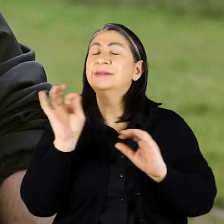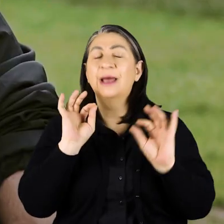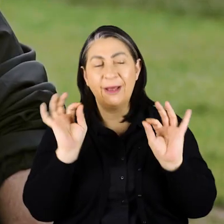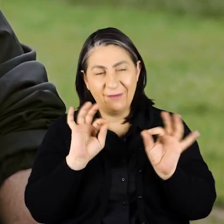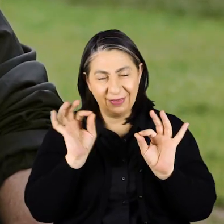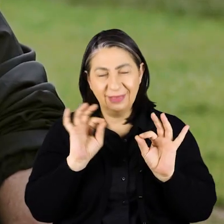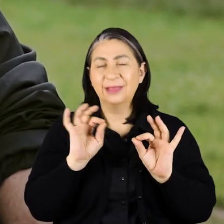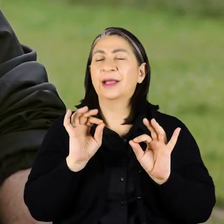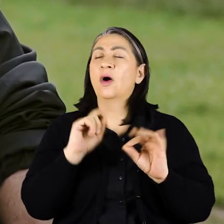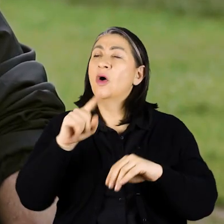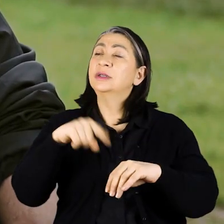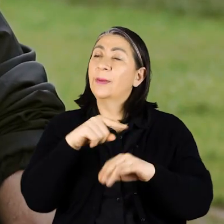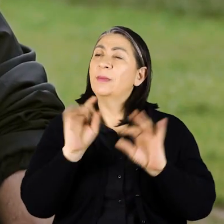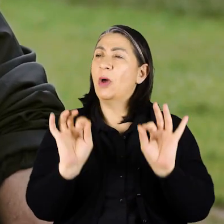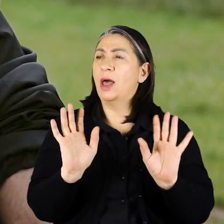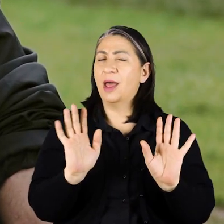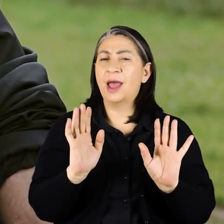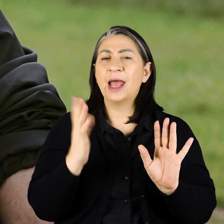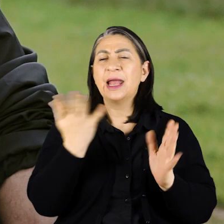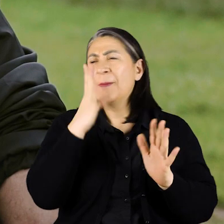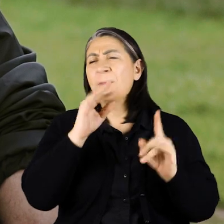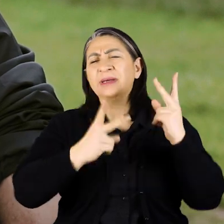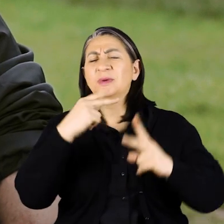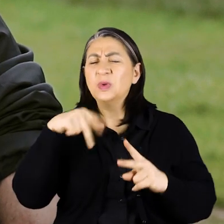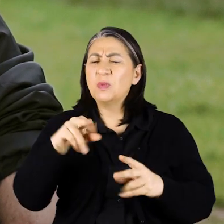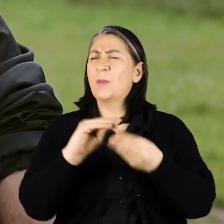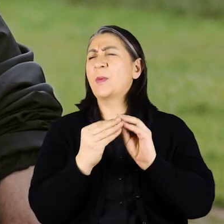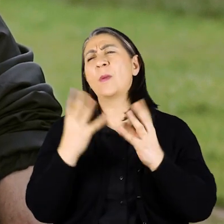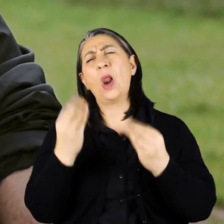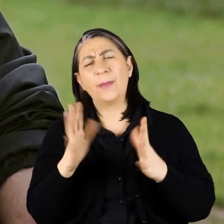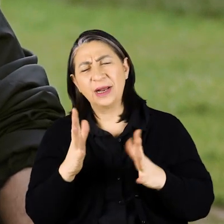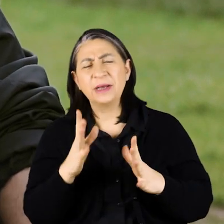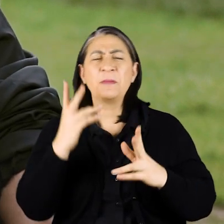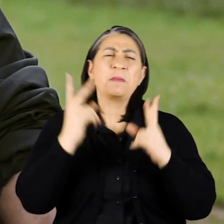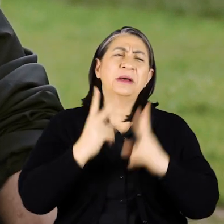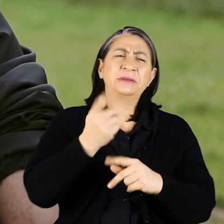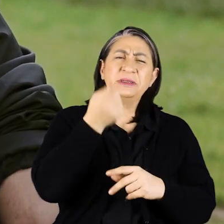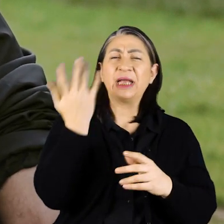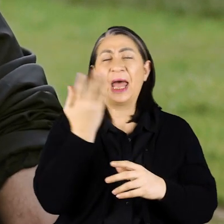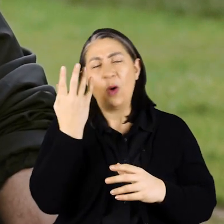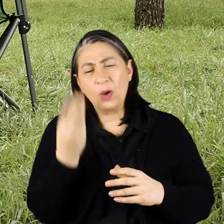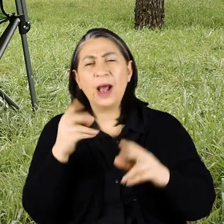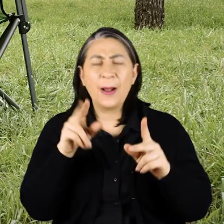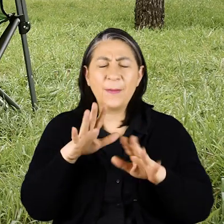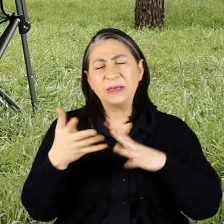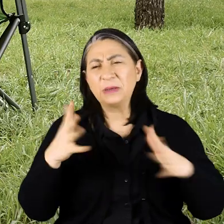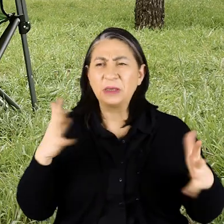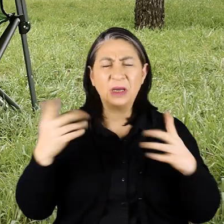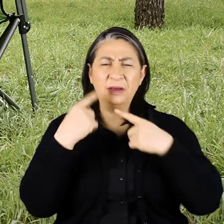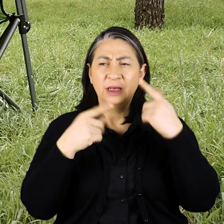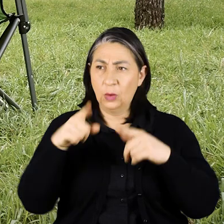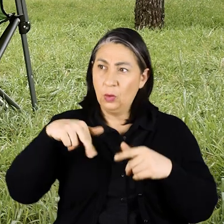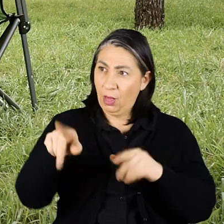başlamışım O zaman da böyle işte kimisi demiş ki hani yürümesinde problem olabilir Kimi demiş ki işte daha iyi olur vesaire Sen yürümeyi